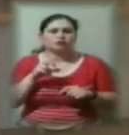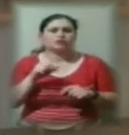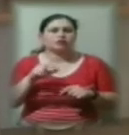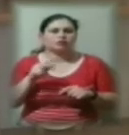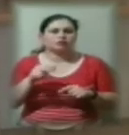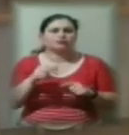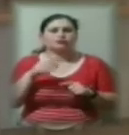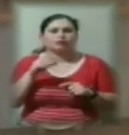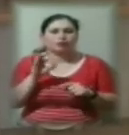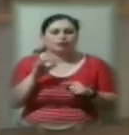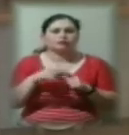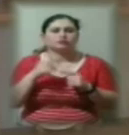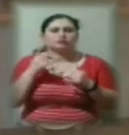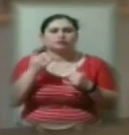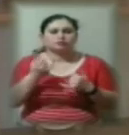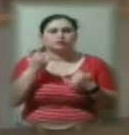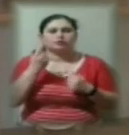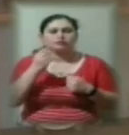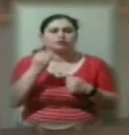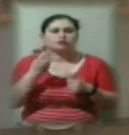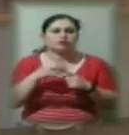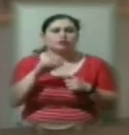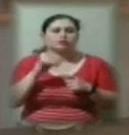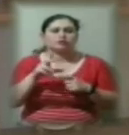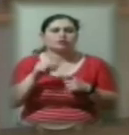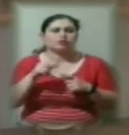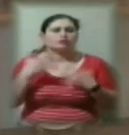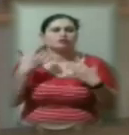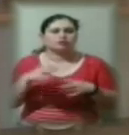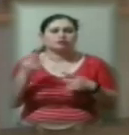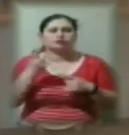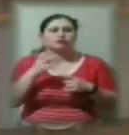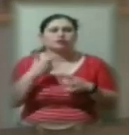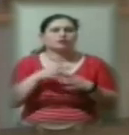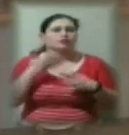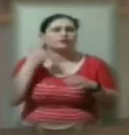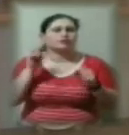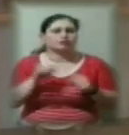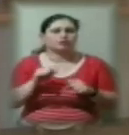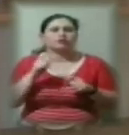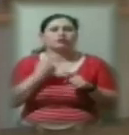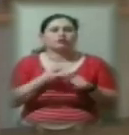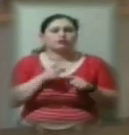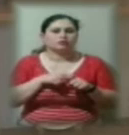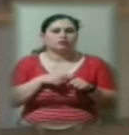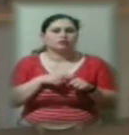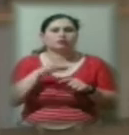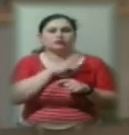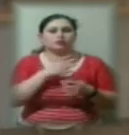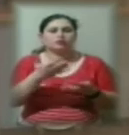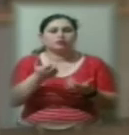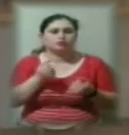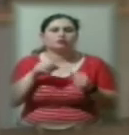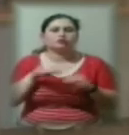то на 1 січня медичні заклади вже не мали такої можливості. Тому було прийнято рішення, що